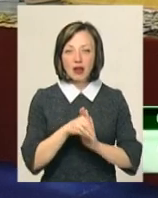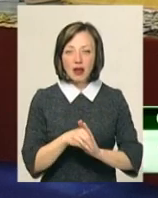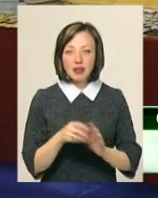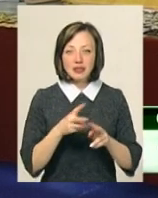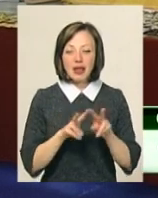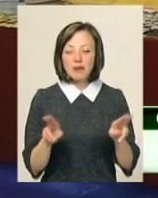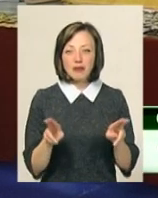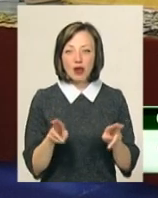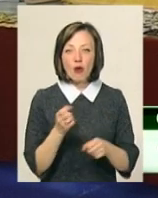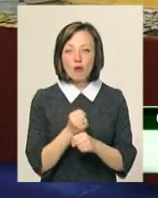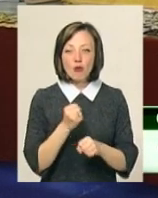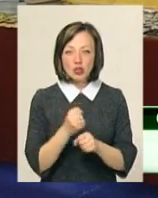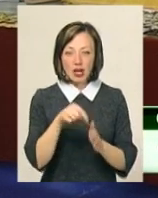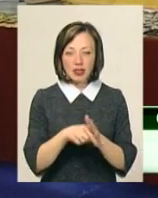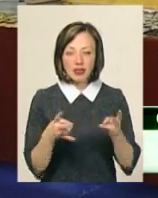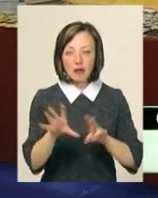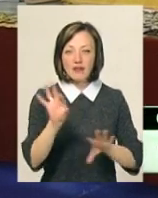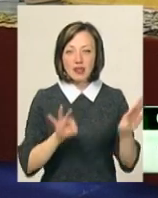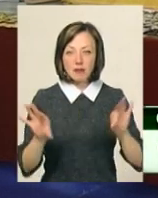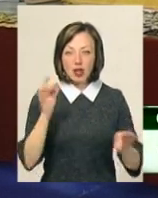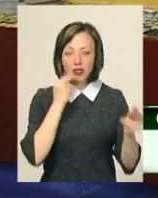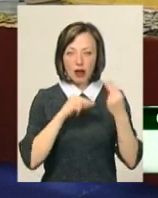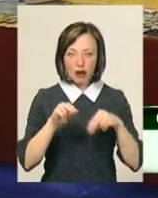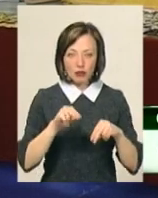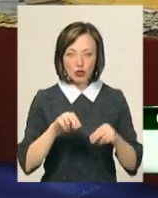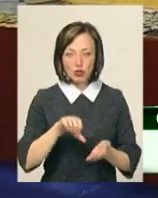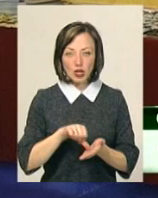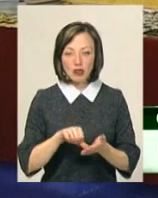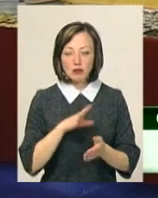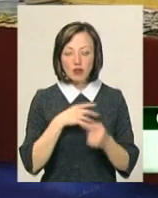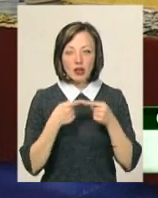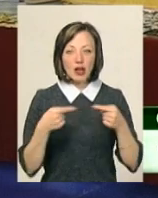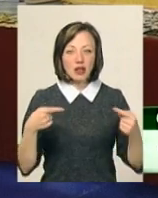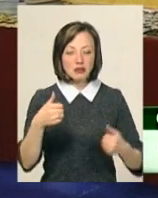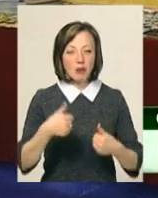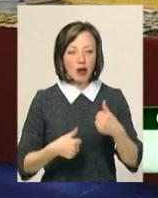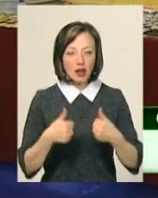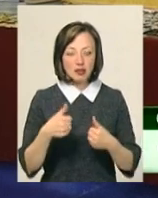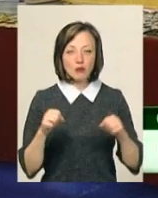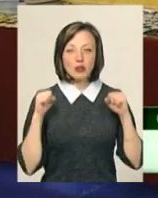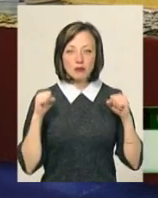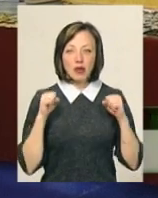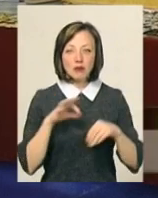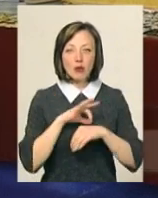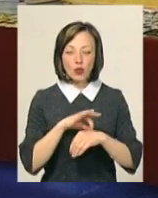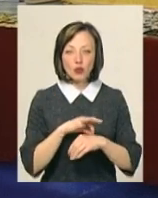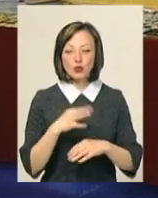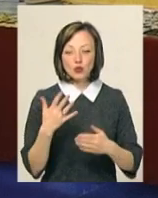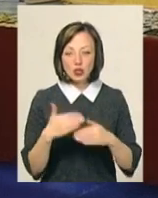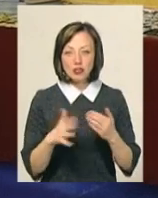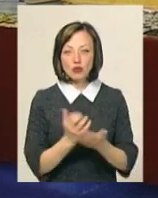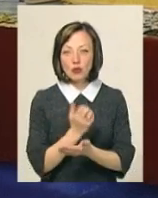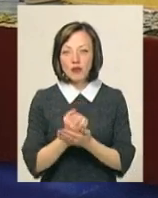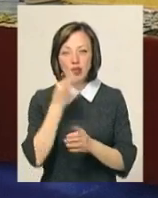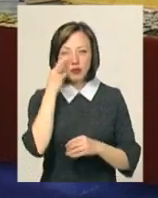тому що нам дійсно треба відібрати кращих. Був вже ряд певних змагань, спортсмени проходили, вже здобували